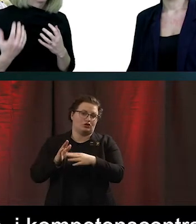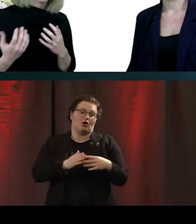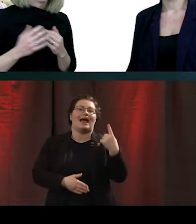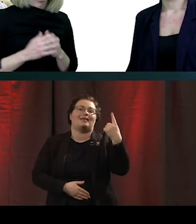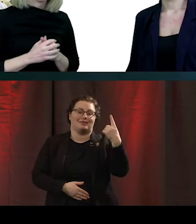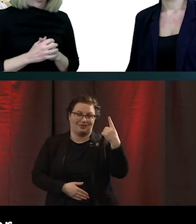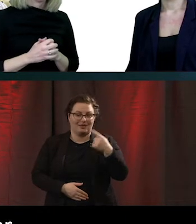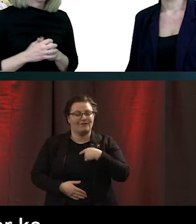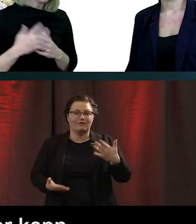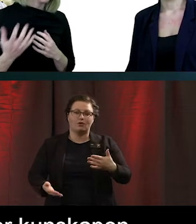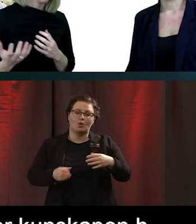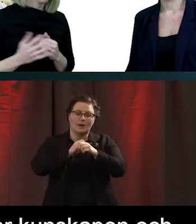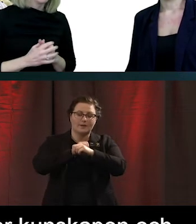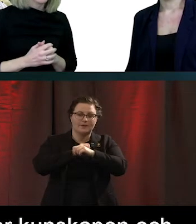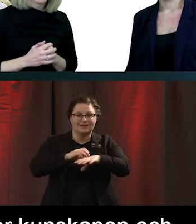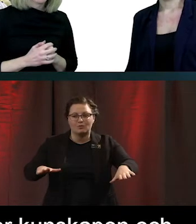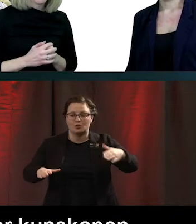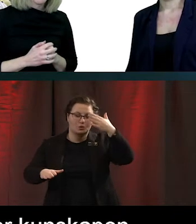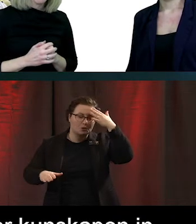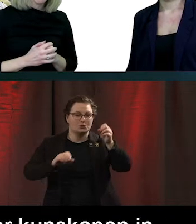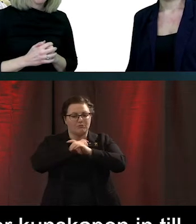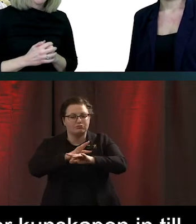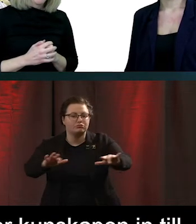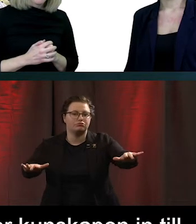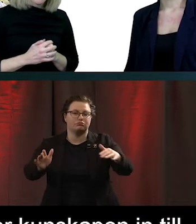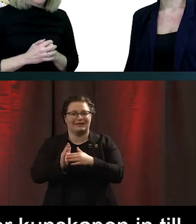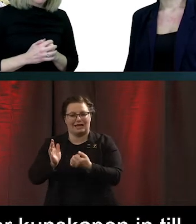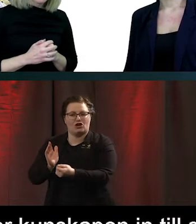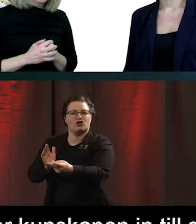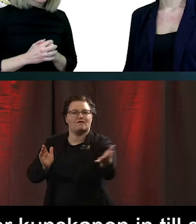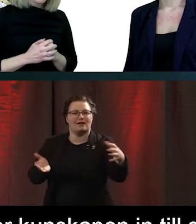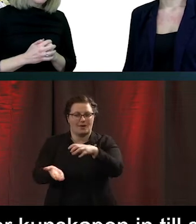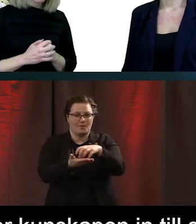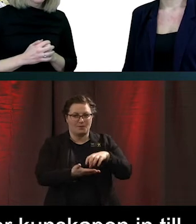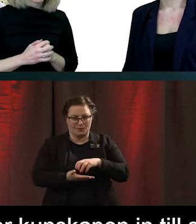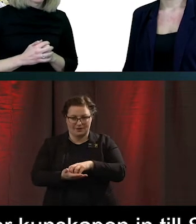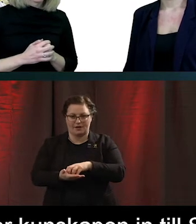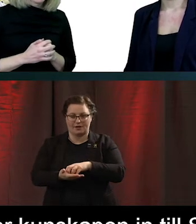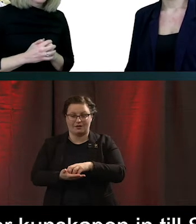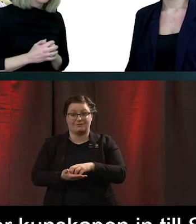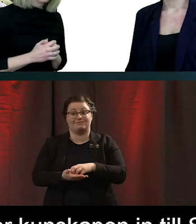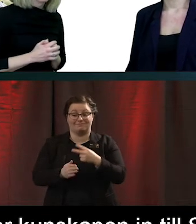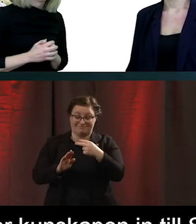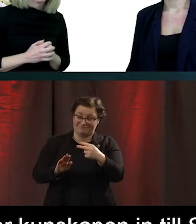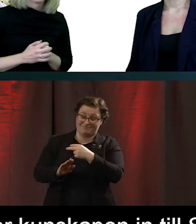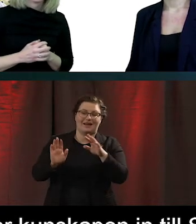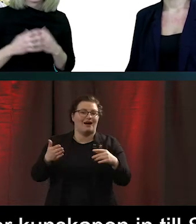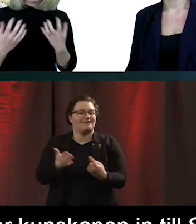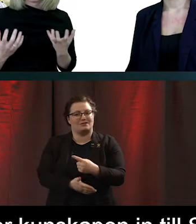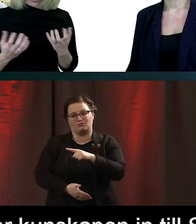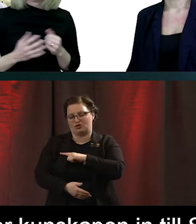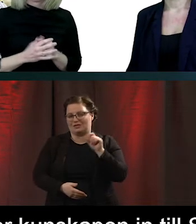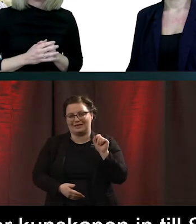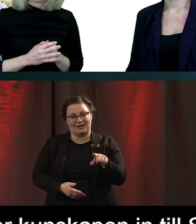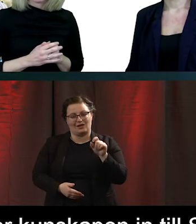in till Sveriges kommuner. Och vi ser att det har hänt mycket när det gäller digitalisering